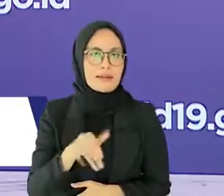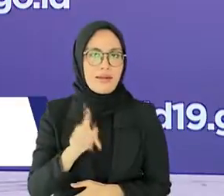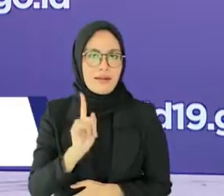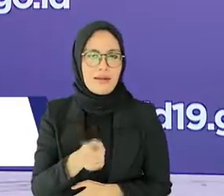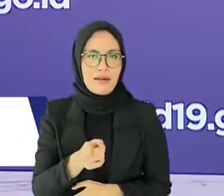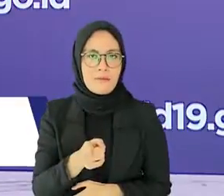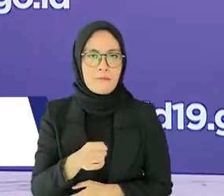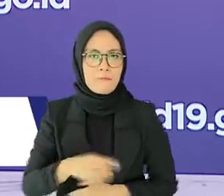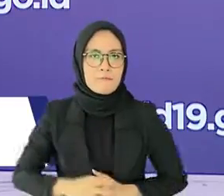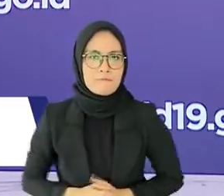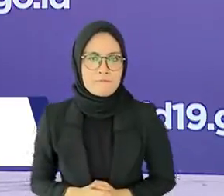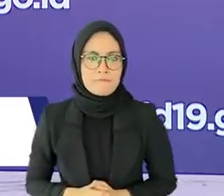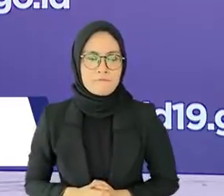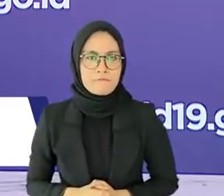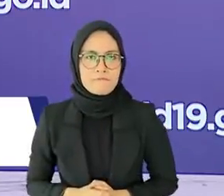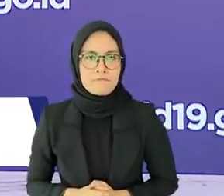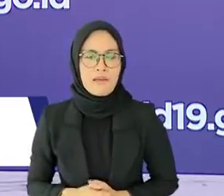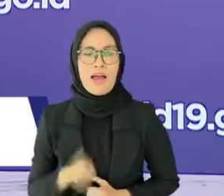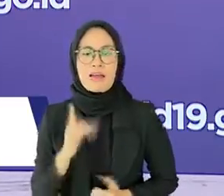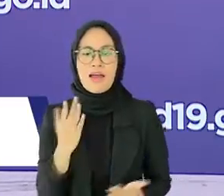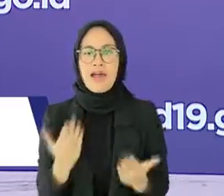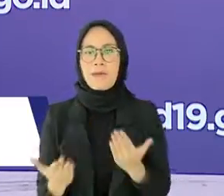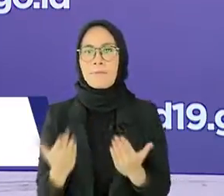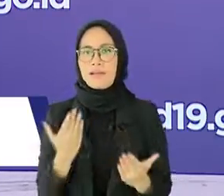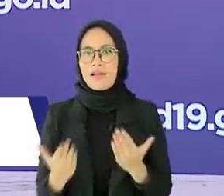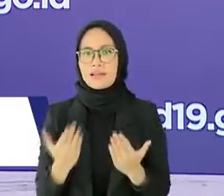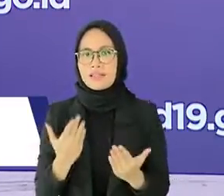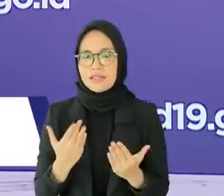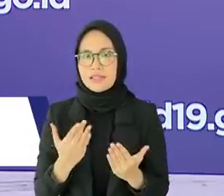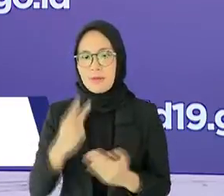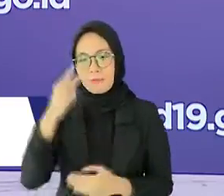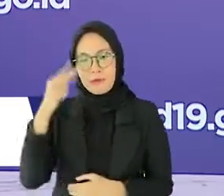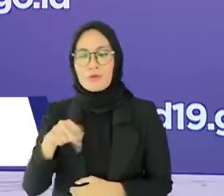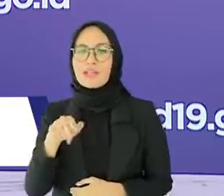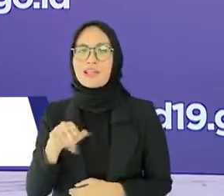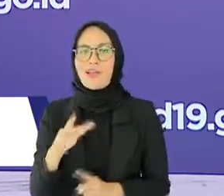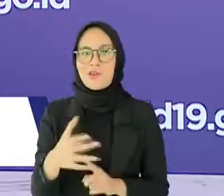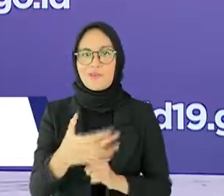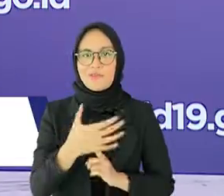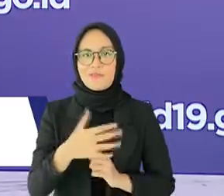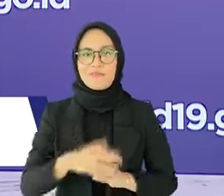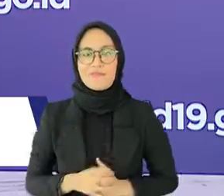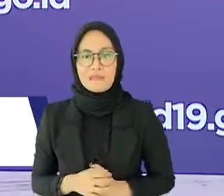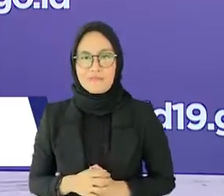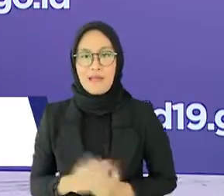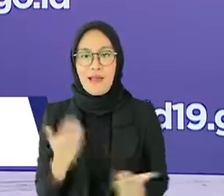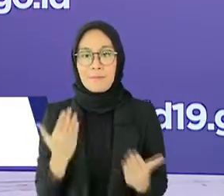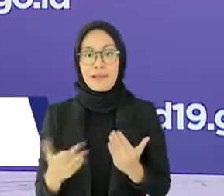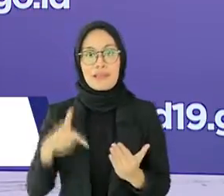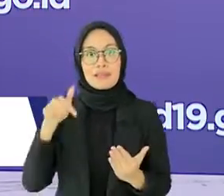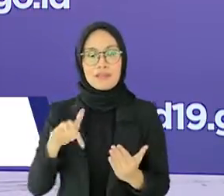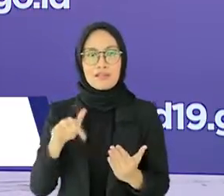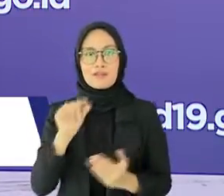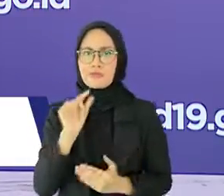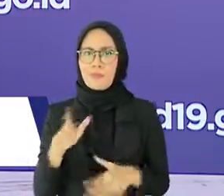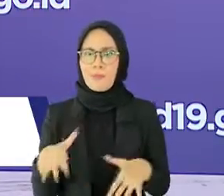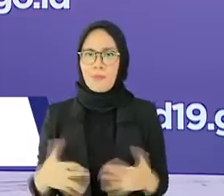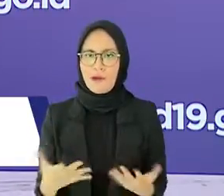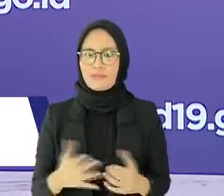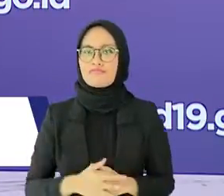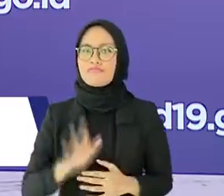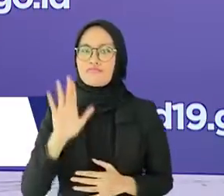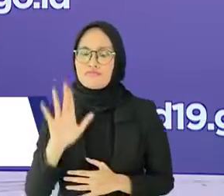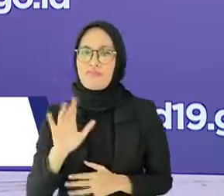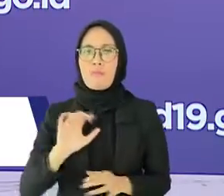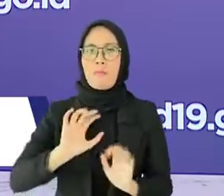uji coba menggunakan aplikasi peduli lindungi. Selanjutnya, penggunaan peduli lindungi akan diterapkan di lebih